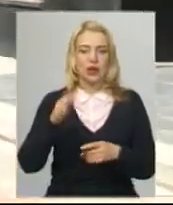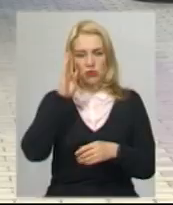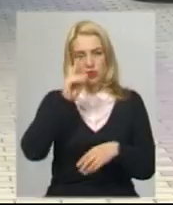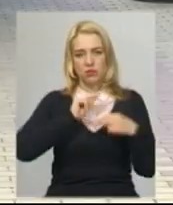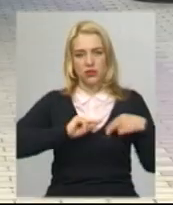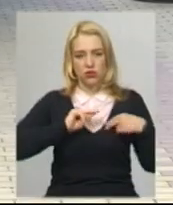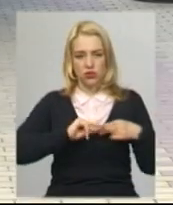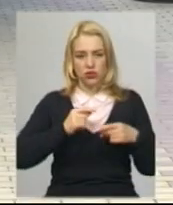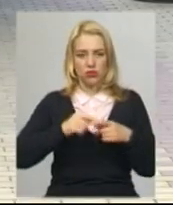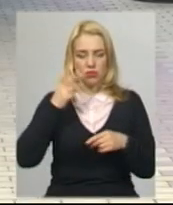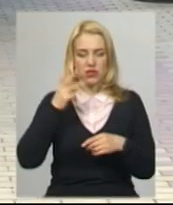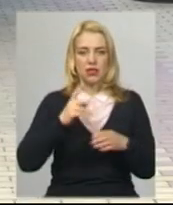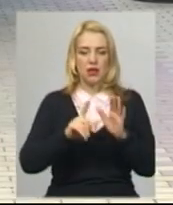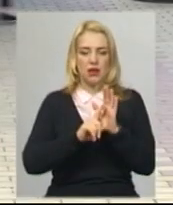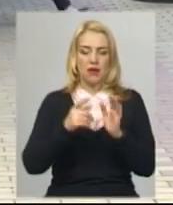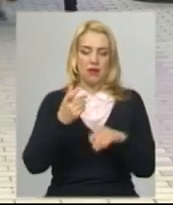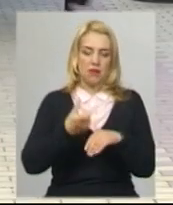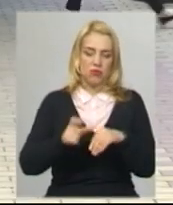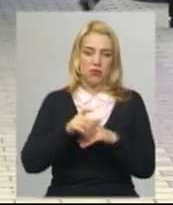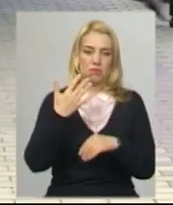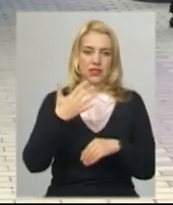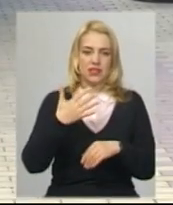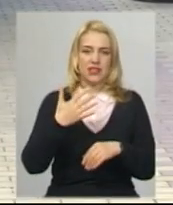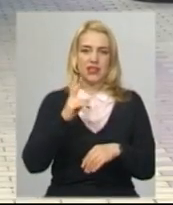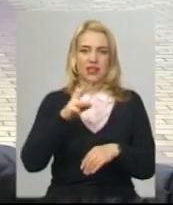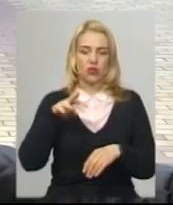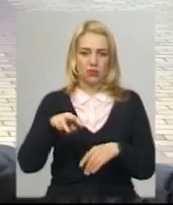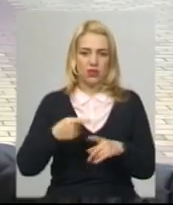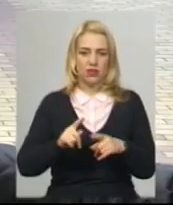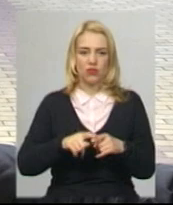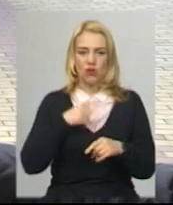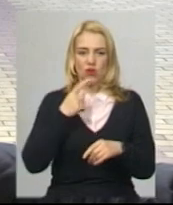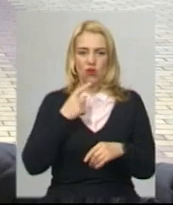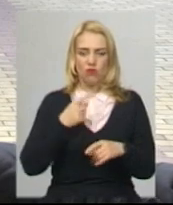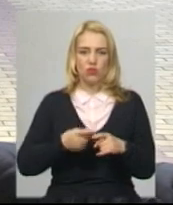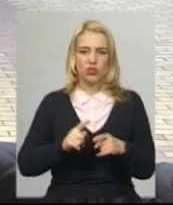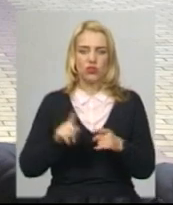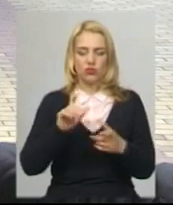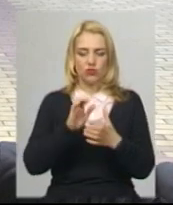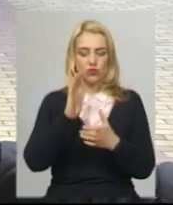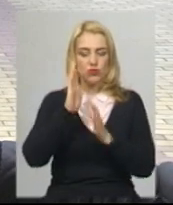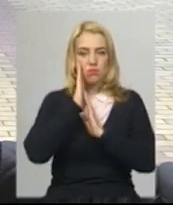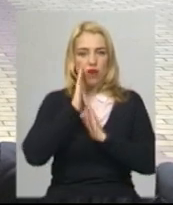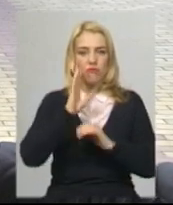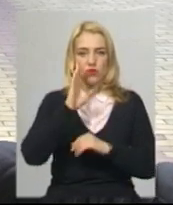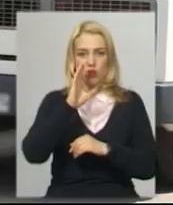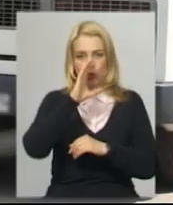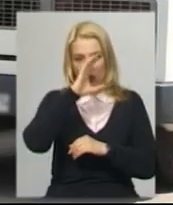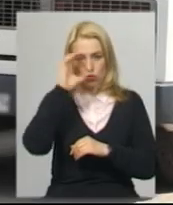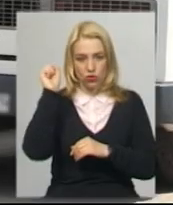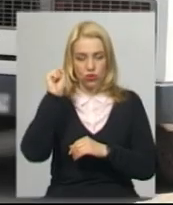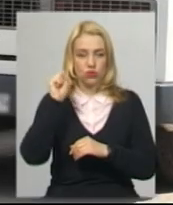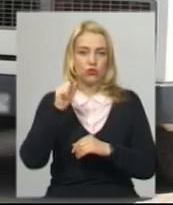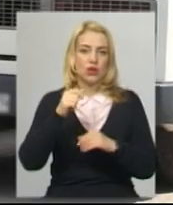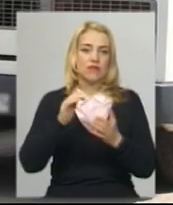Маршрут понад 50 кілометрів. Чоловік перепрошує, що не голений, каже, ночував у знайомих. Нема умов, щоб побритись десь.